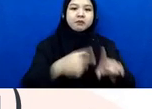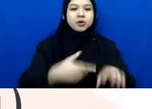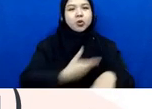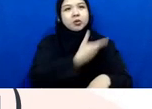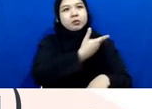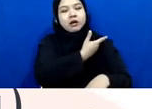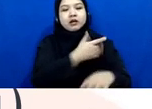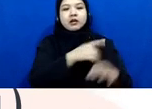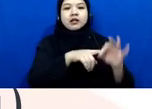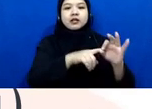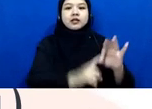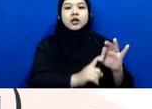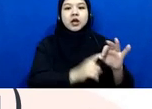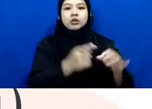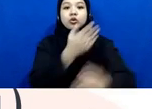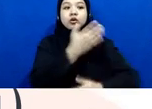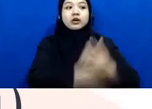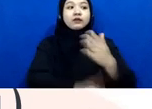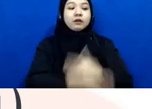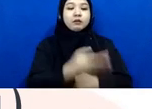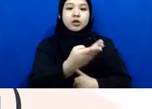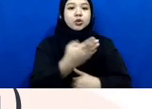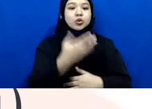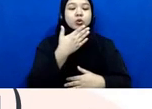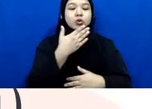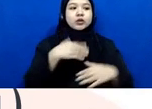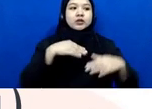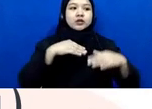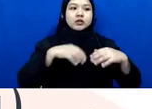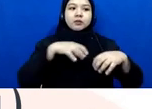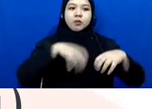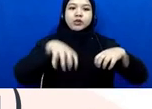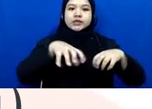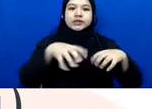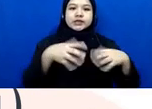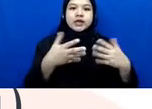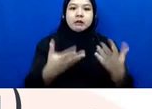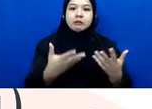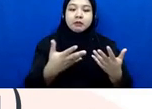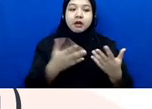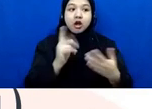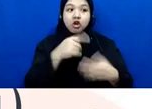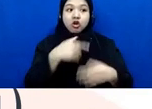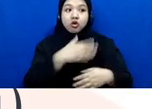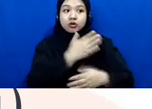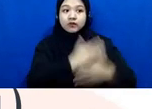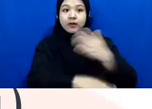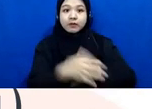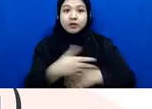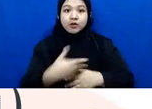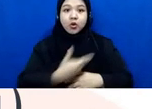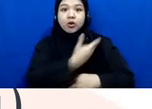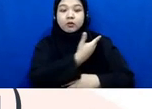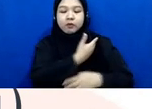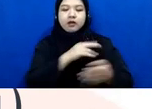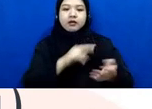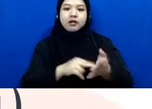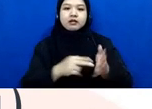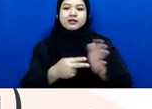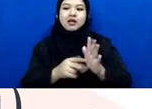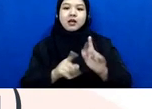kedudukan sahabat difabel yang bersangkutan ya ketika dia sebagai korban maka pendamping korban ketika yang